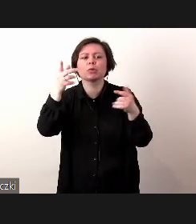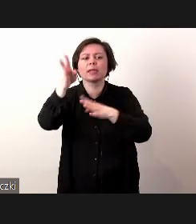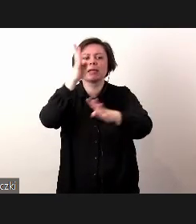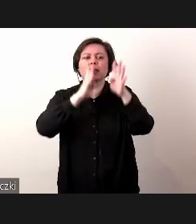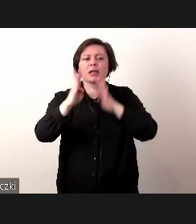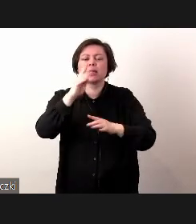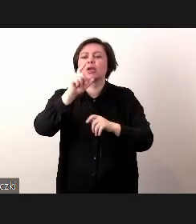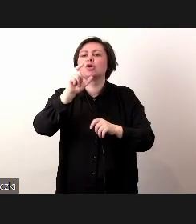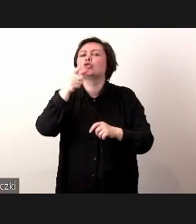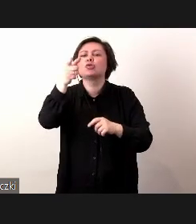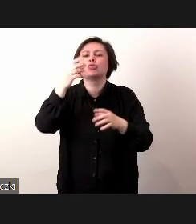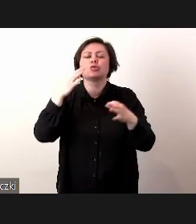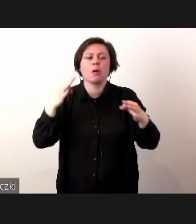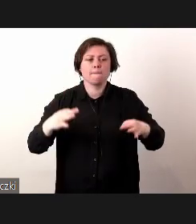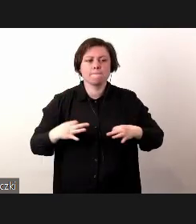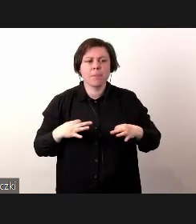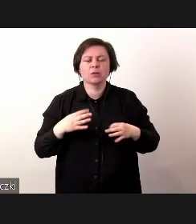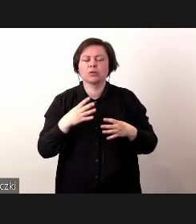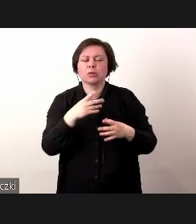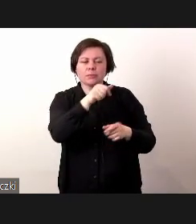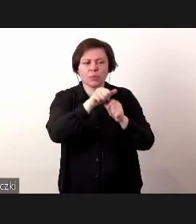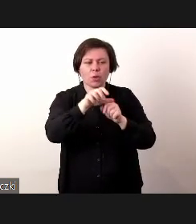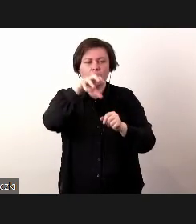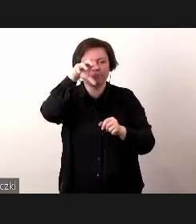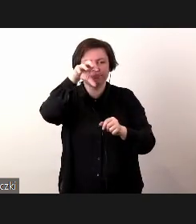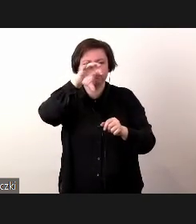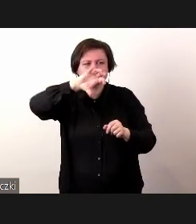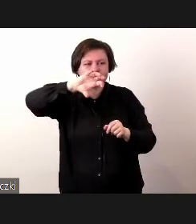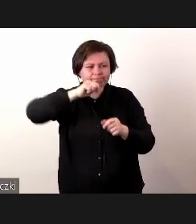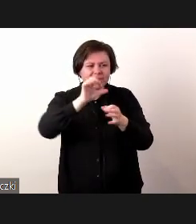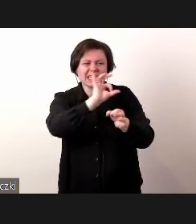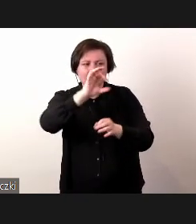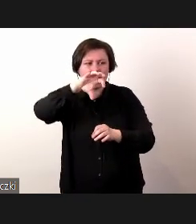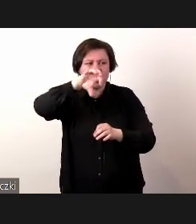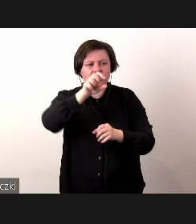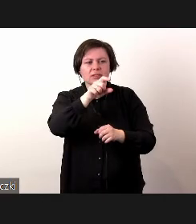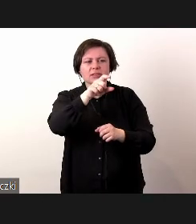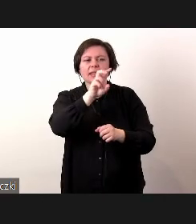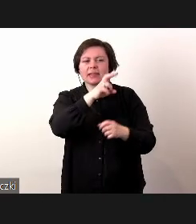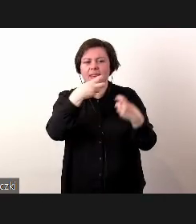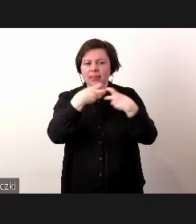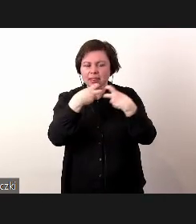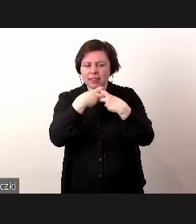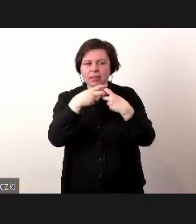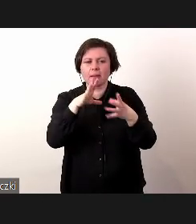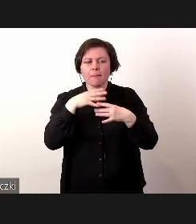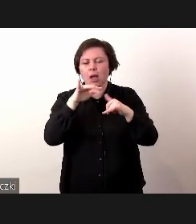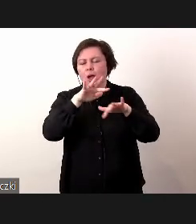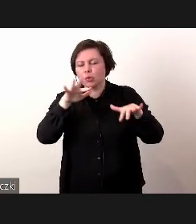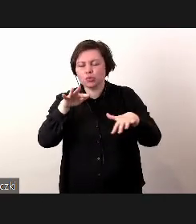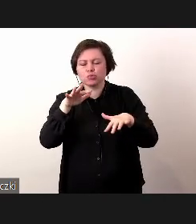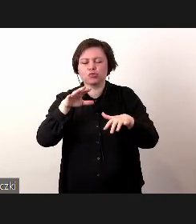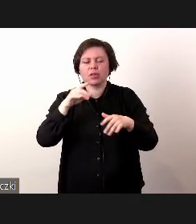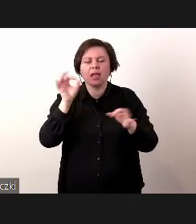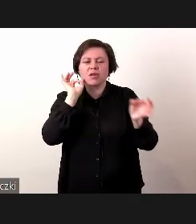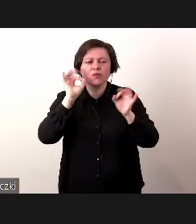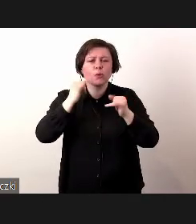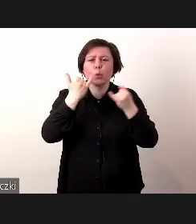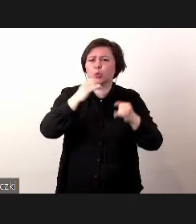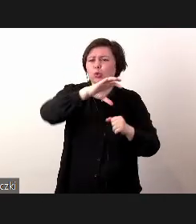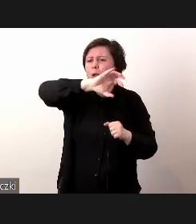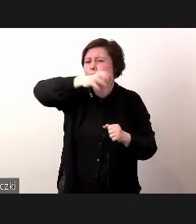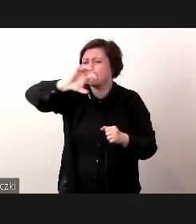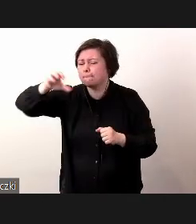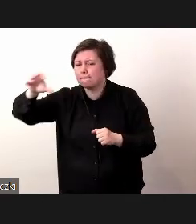Państwo dostają wynikowo, to jest platforma, która zawiera wszystkie informacje z różnych obszarów w jednym